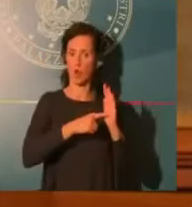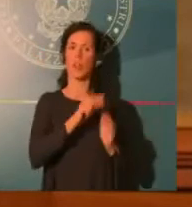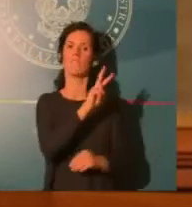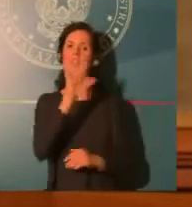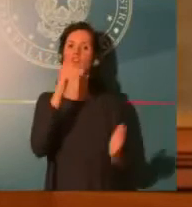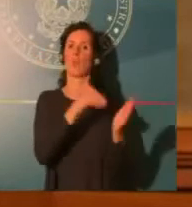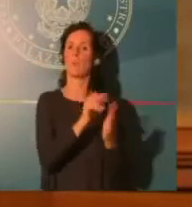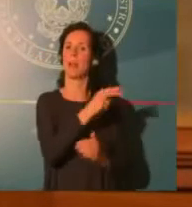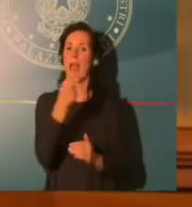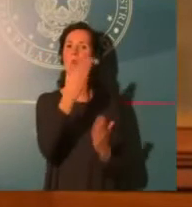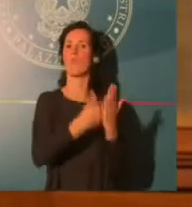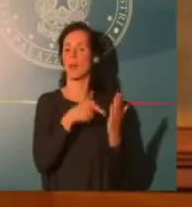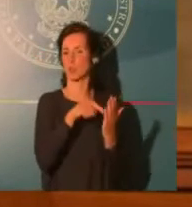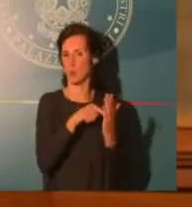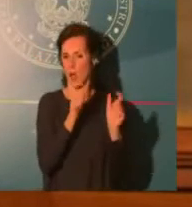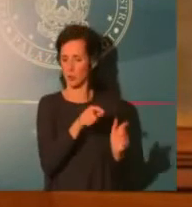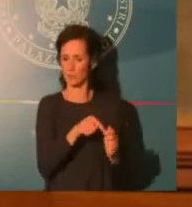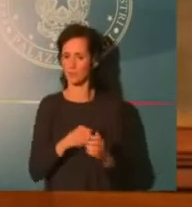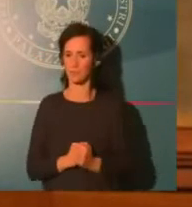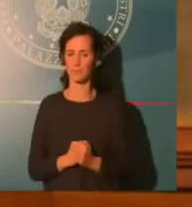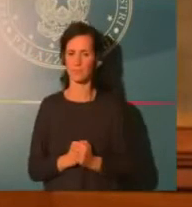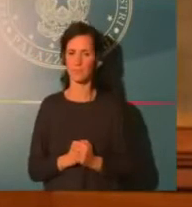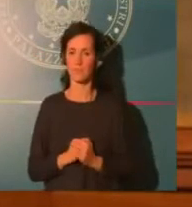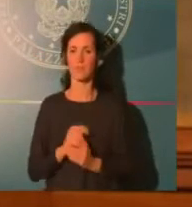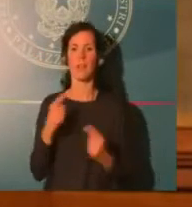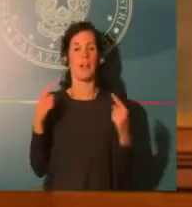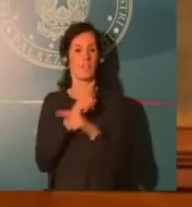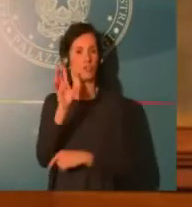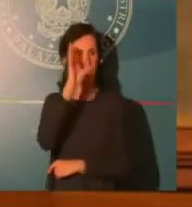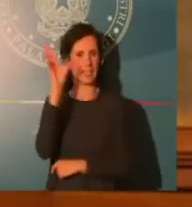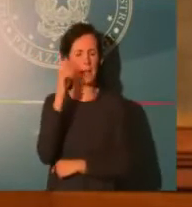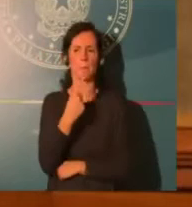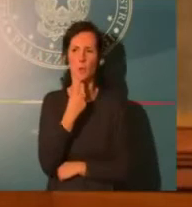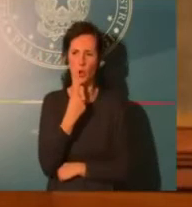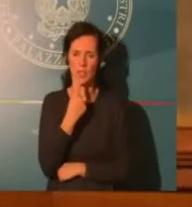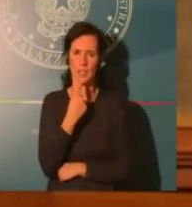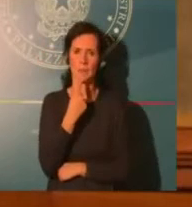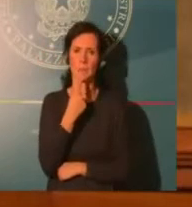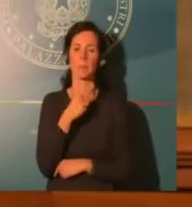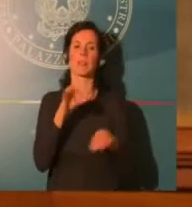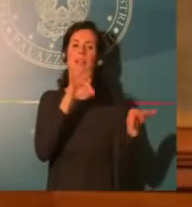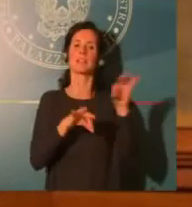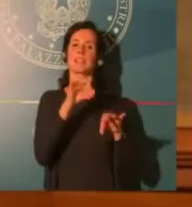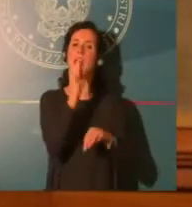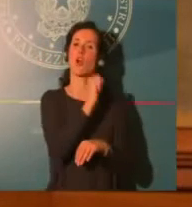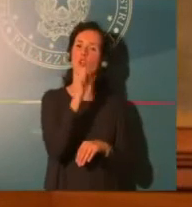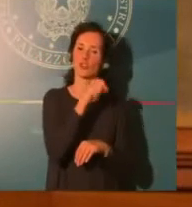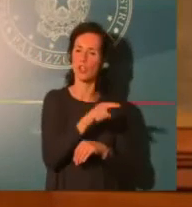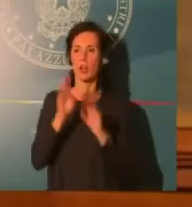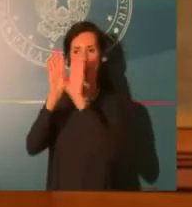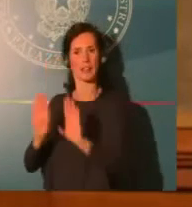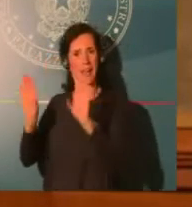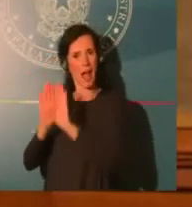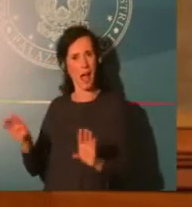sale da concerto, teatri, l'importo per la fascia più bassa medio sarà di circa 5.000 euro, quello per la